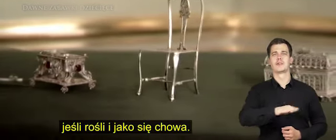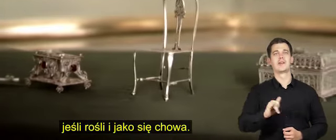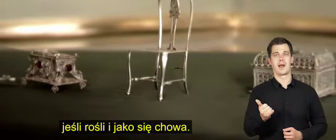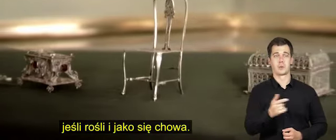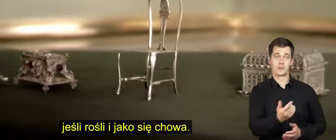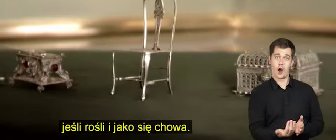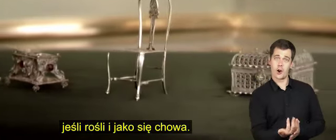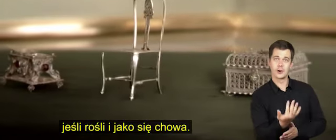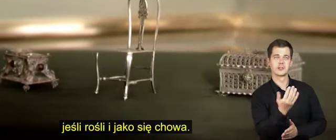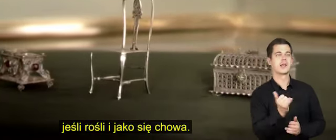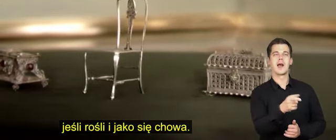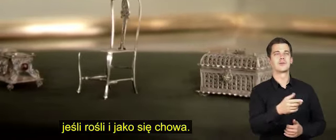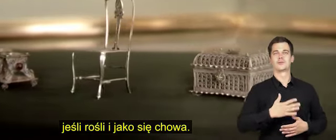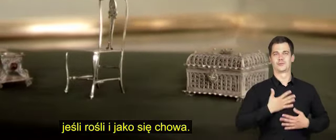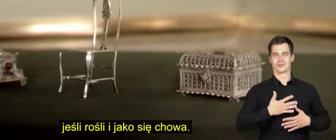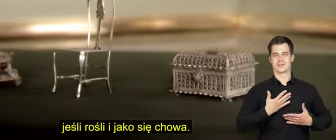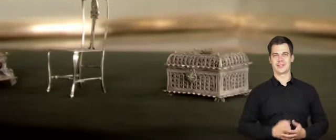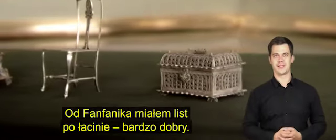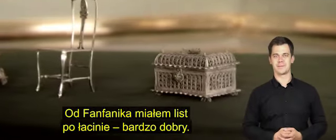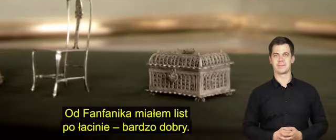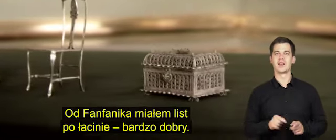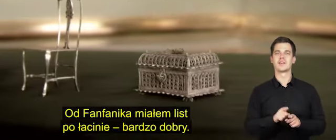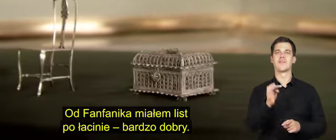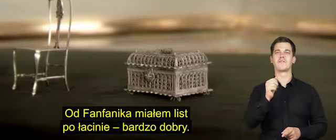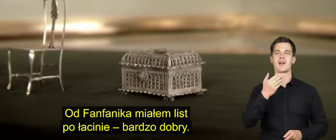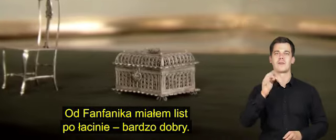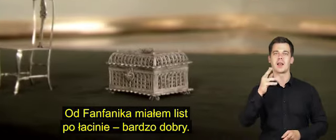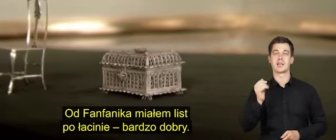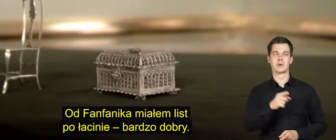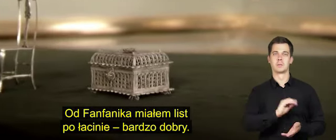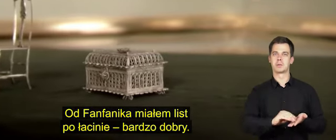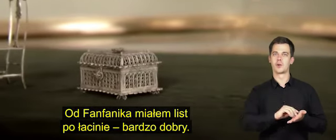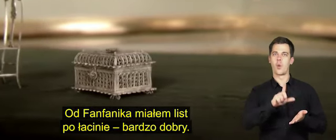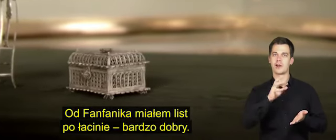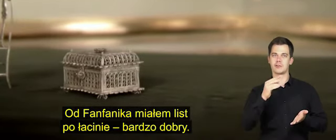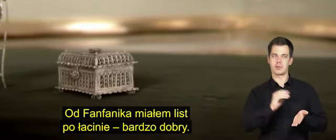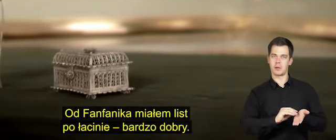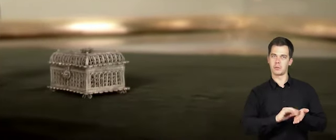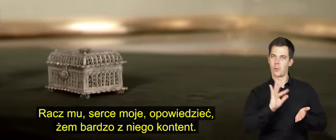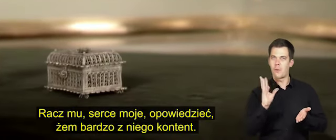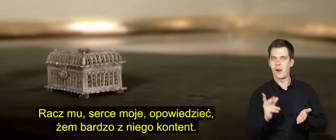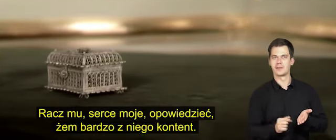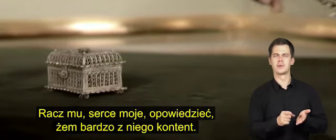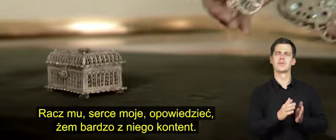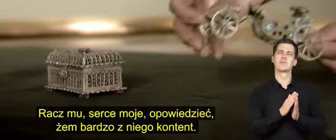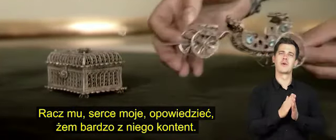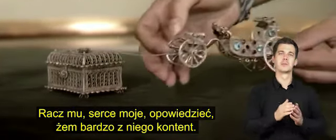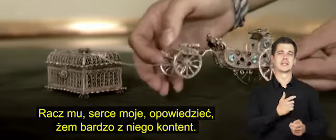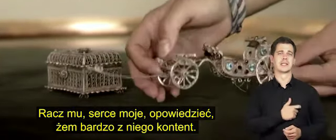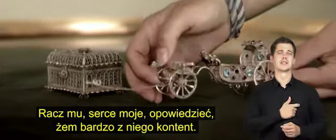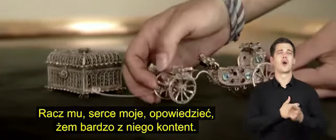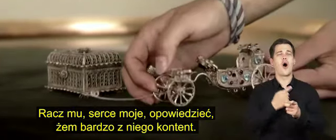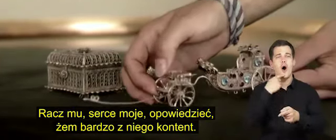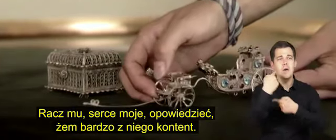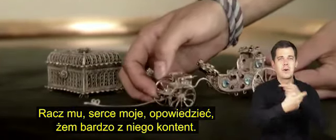jeśli rośnie i jako się chowa. Od fanfanika miałem list po łacinie bardzo dobry. Racz mu serce moje